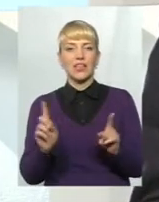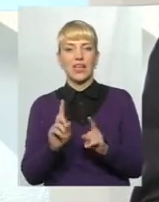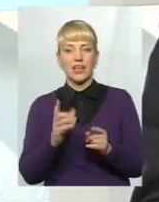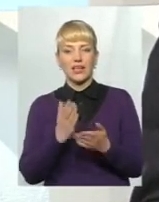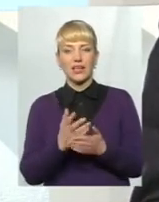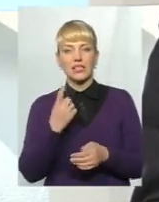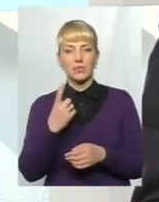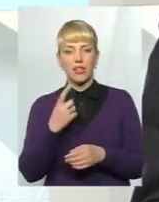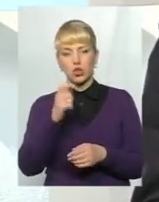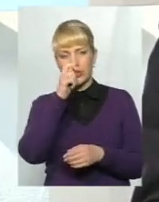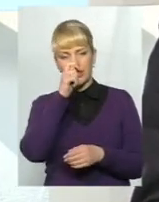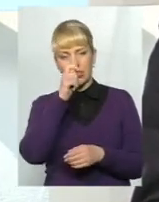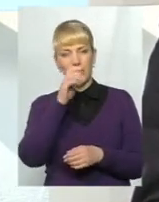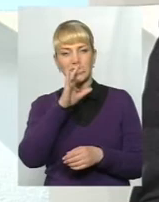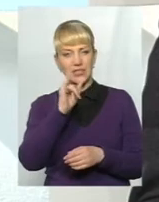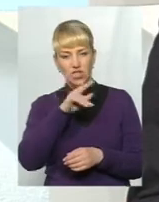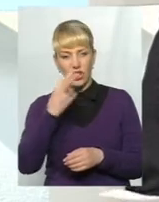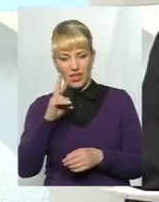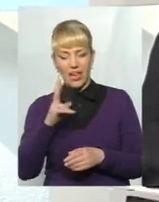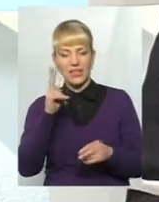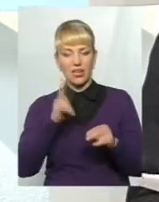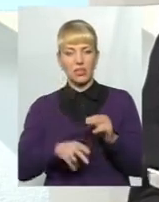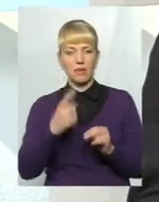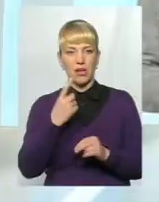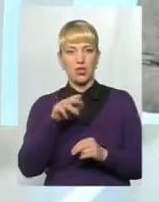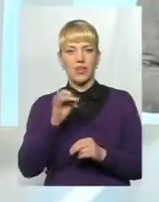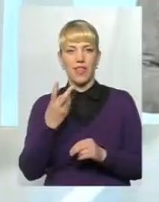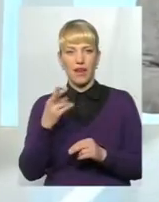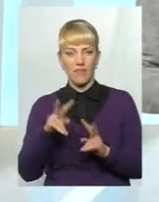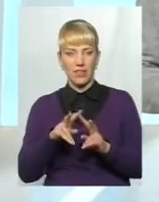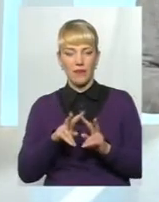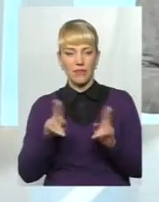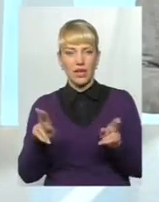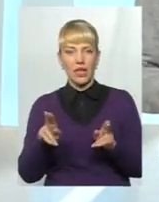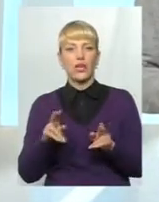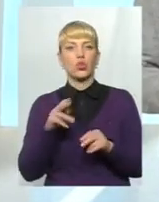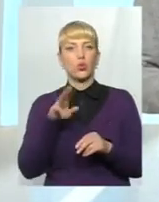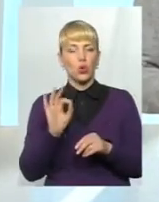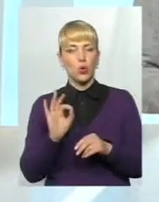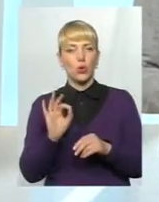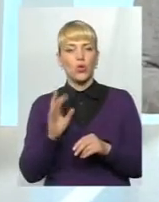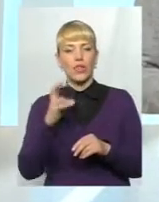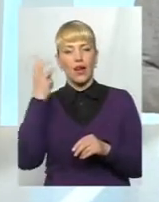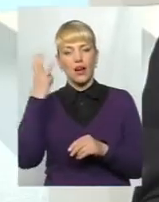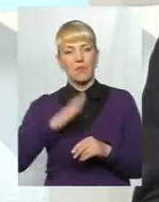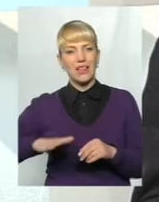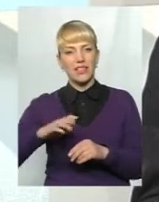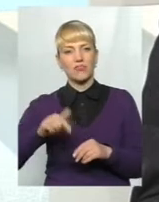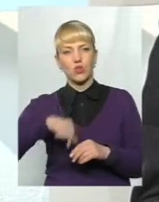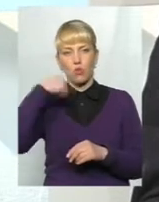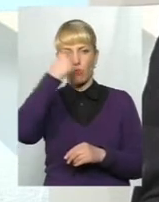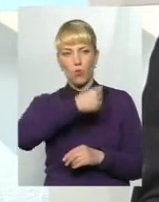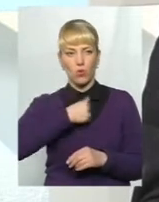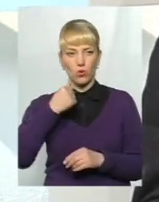1 січня і закінчиться 3 травня, майже одночасно з електронним декларуванням, то на Хмельниччі вона цього року